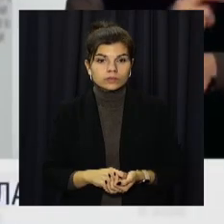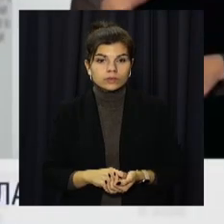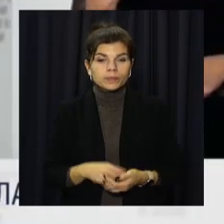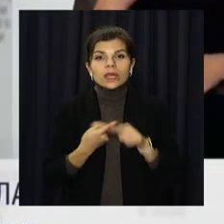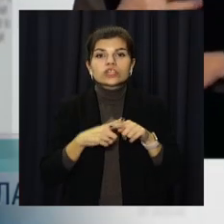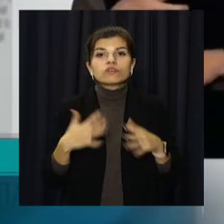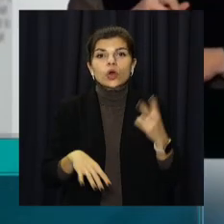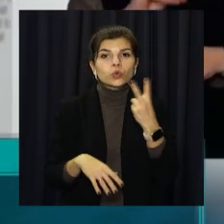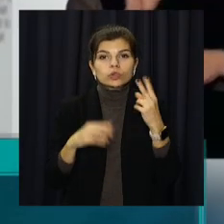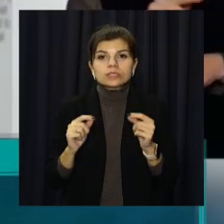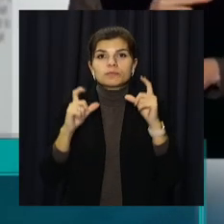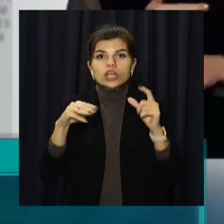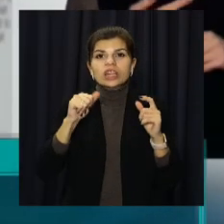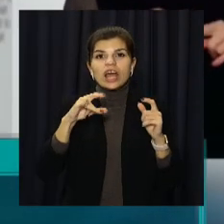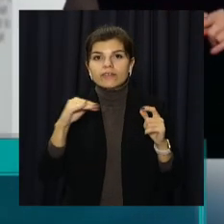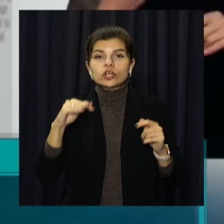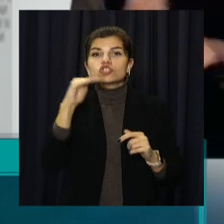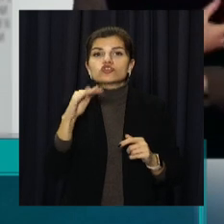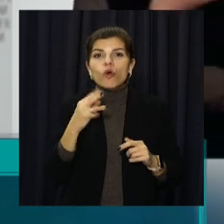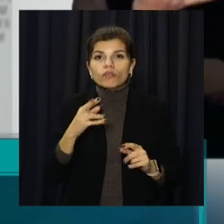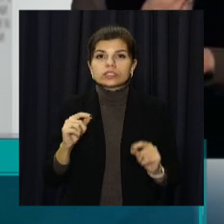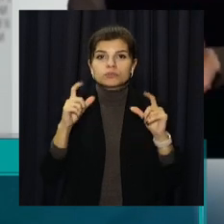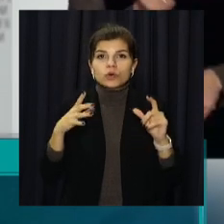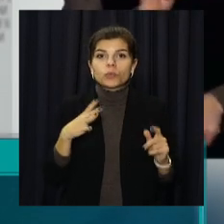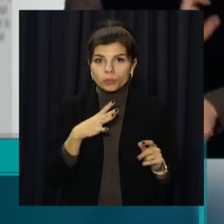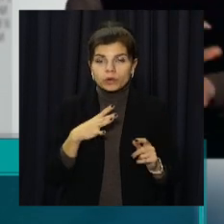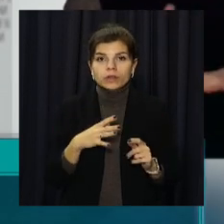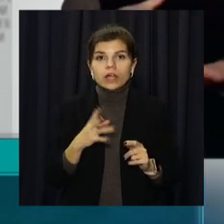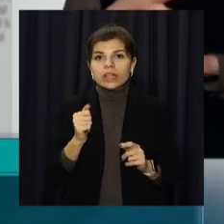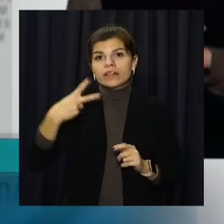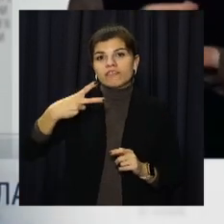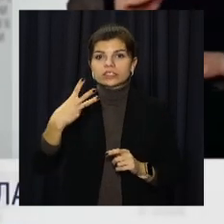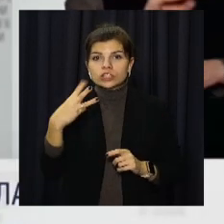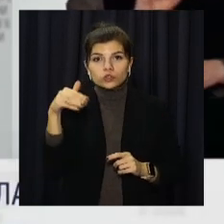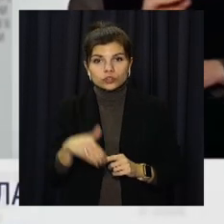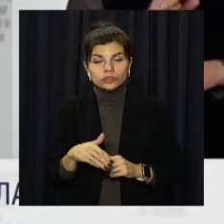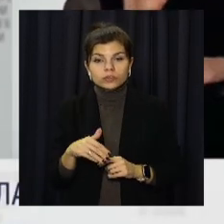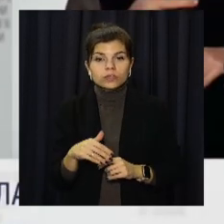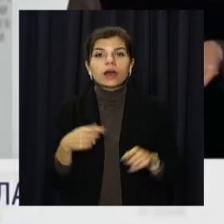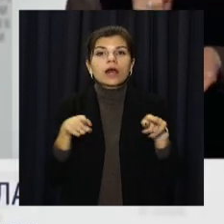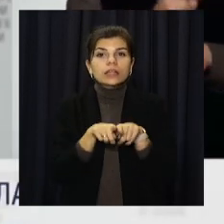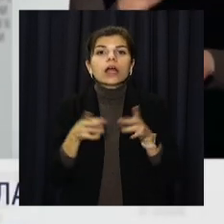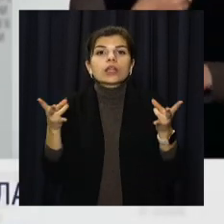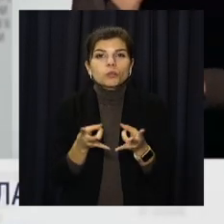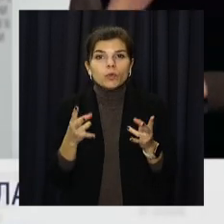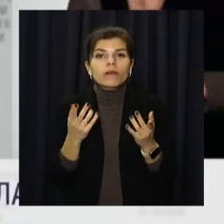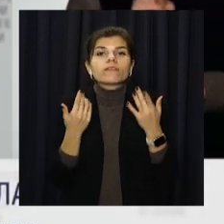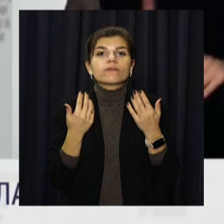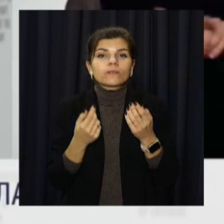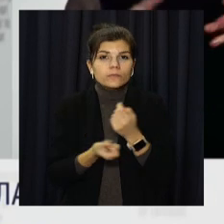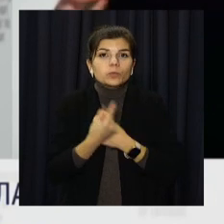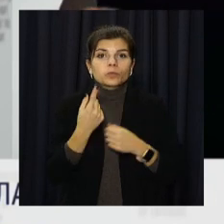Це вже друге збільшення тарифу. В жовтні тариф ми збільшували також на 23 тисячі. Така необхідність виникає,